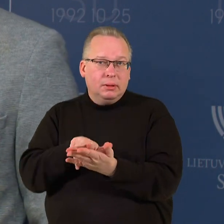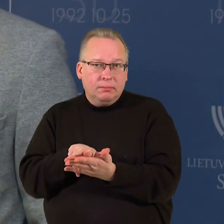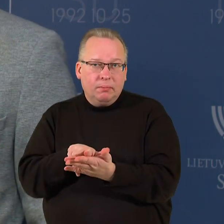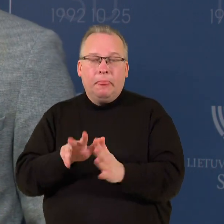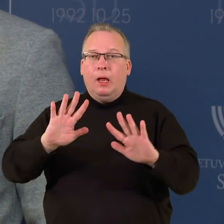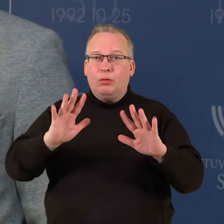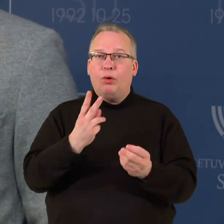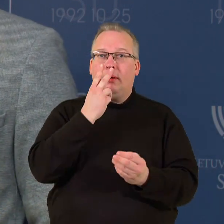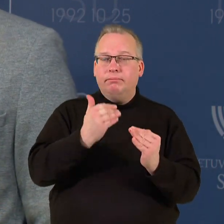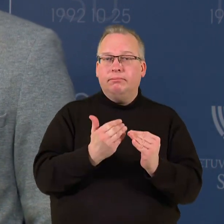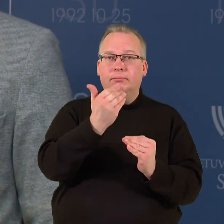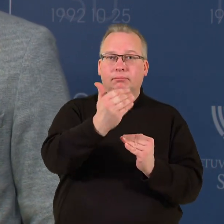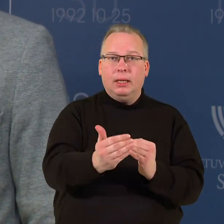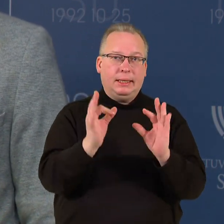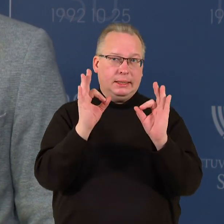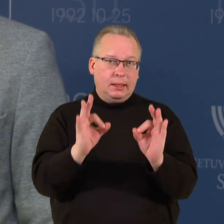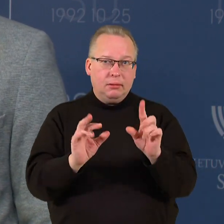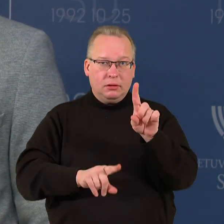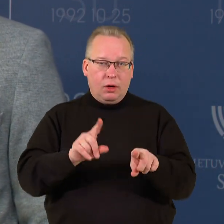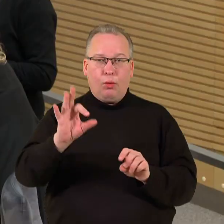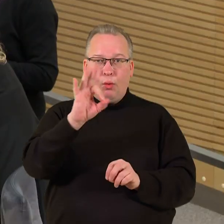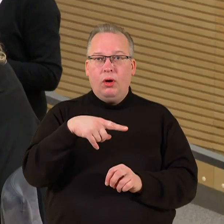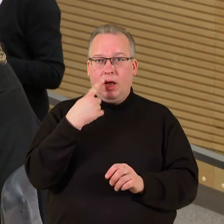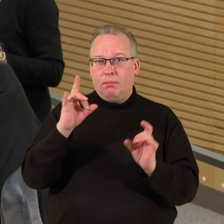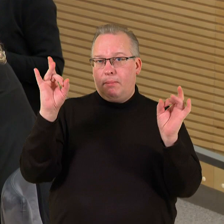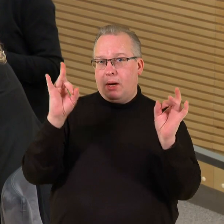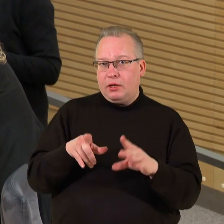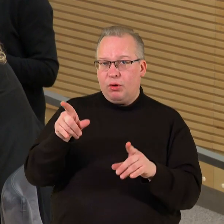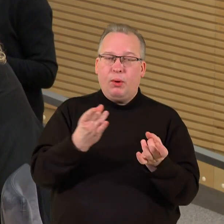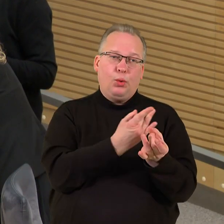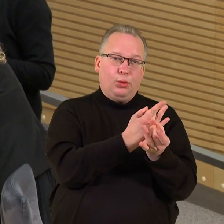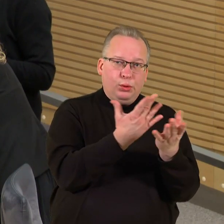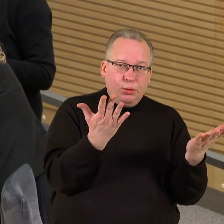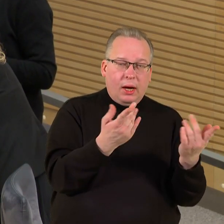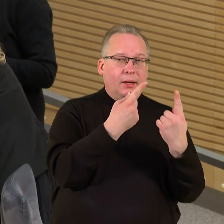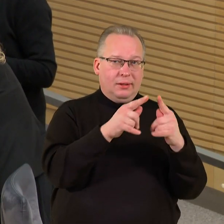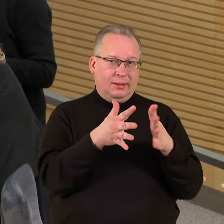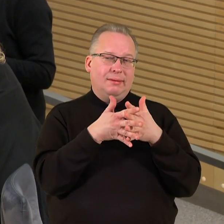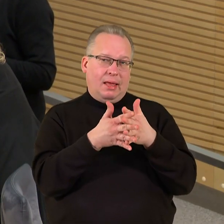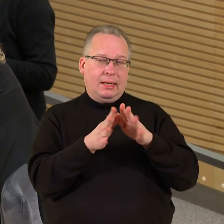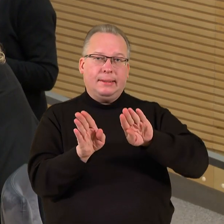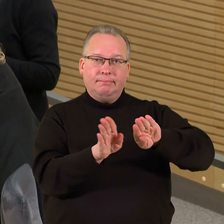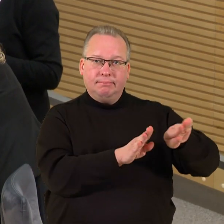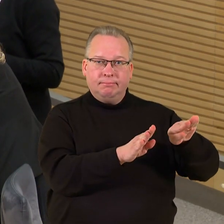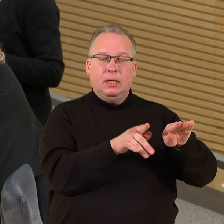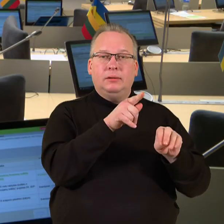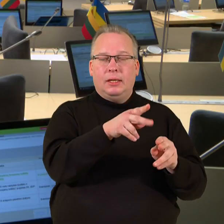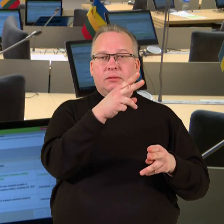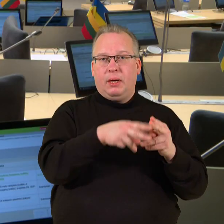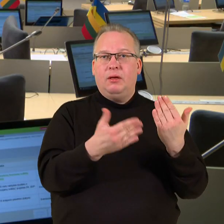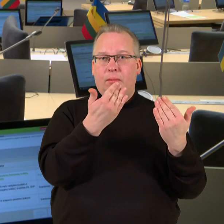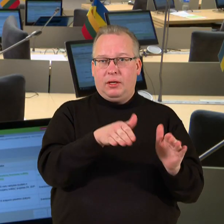reagimai ateičiai, bent jau jeigu mes kalbam apie restoranus, apie ten kultūrą ir kitus dalykus, jau tie sprendimai yra susigulėję.